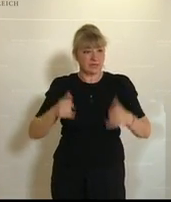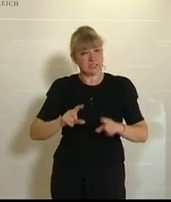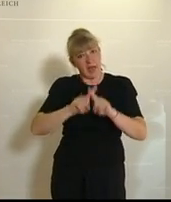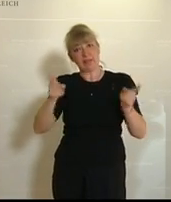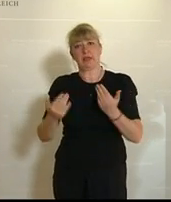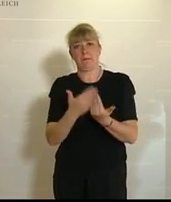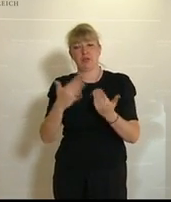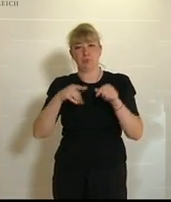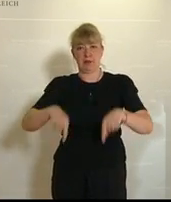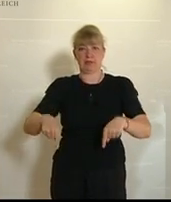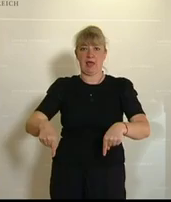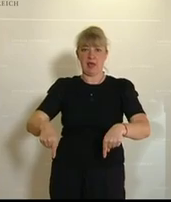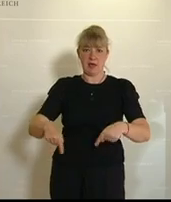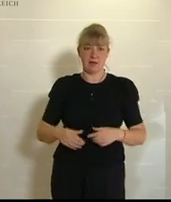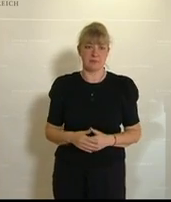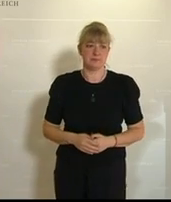Beispiel hier,